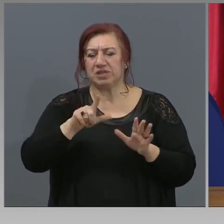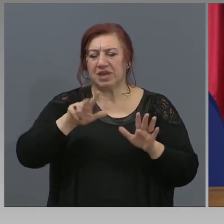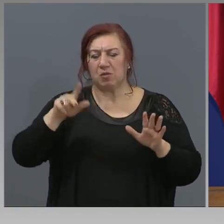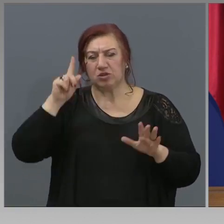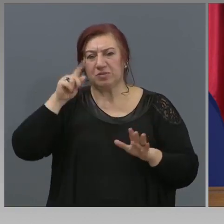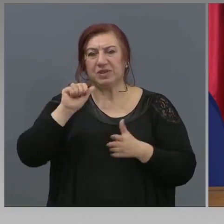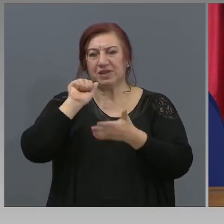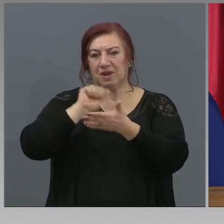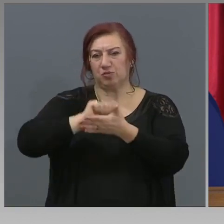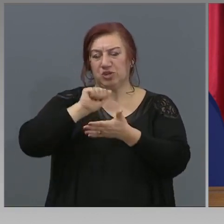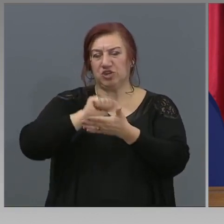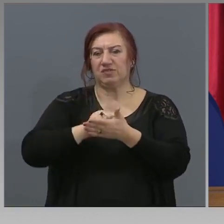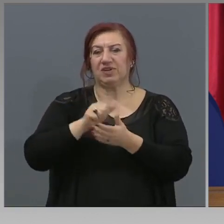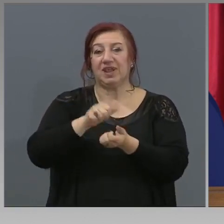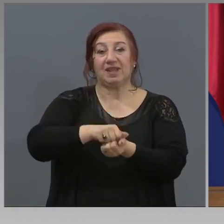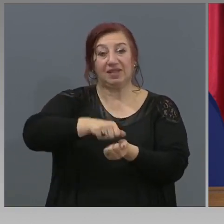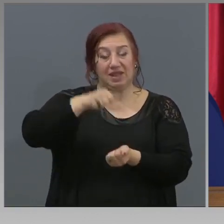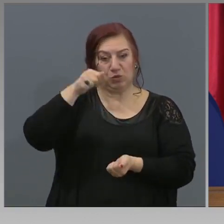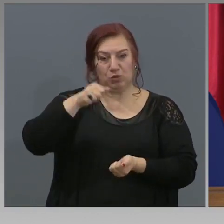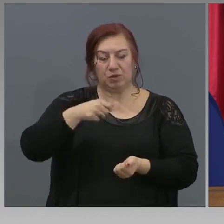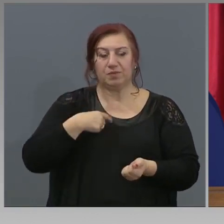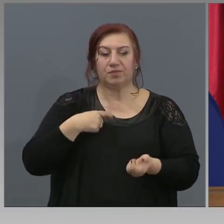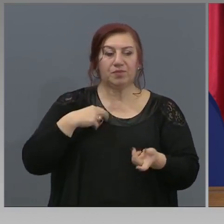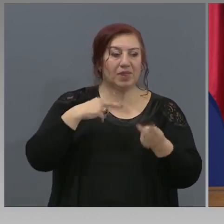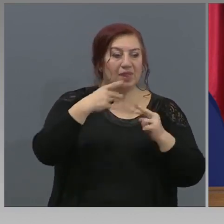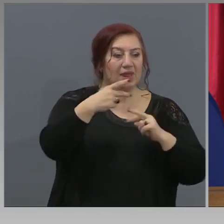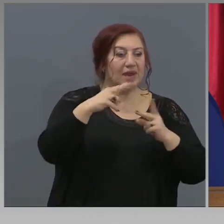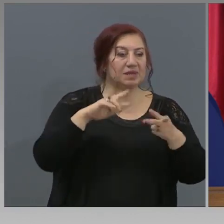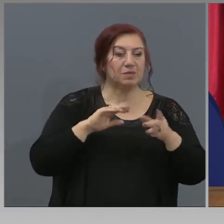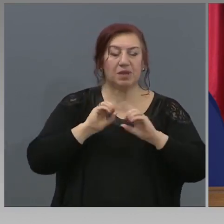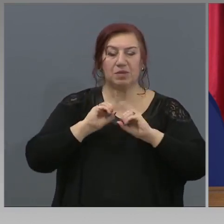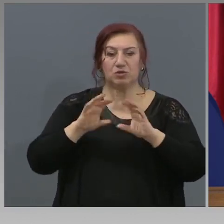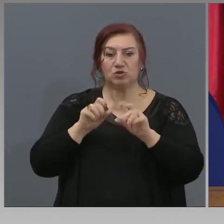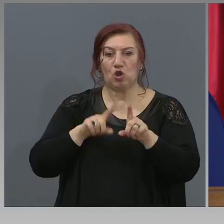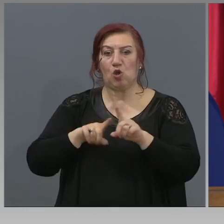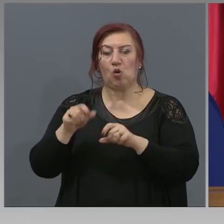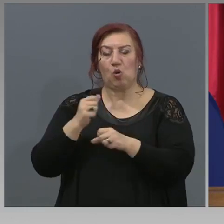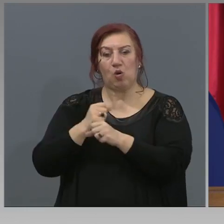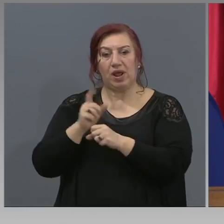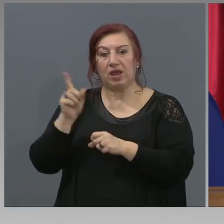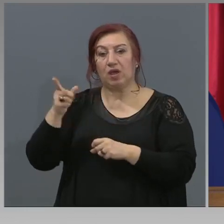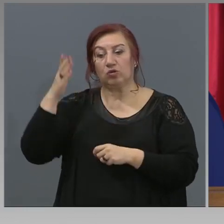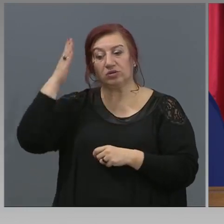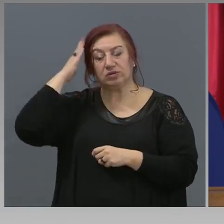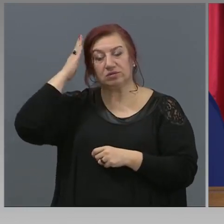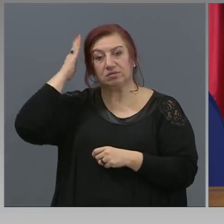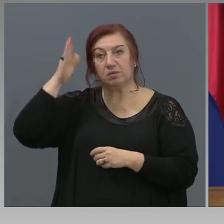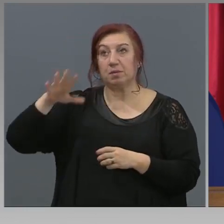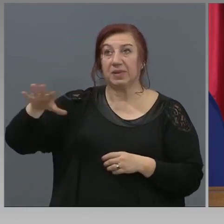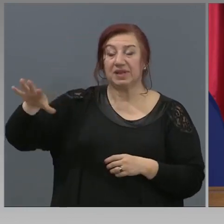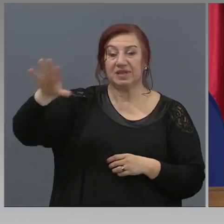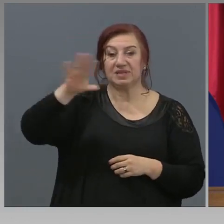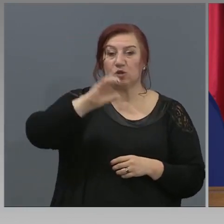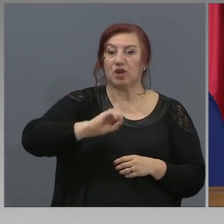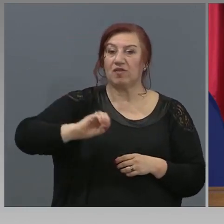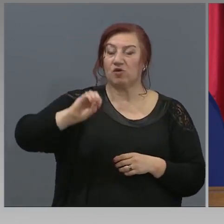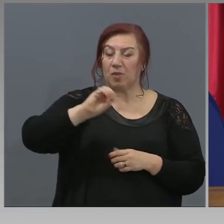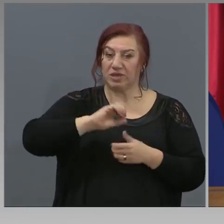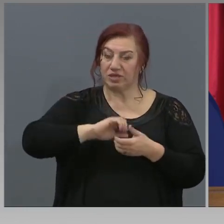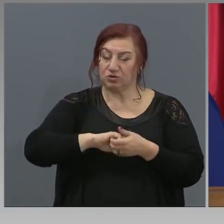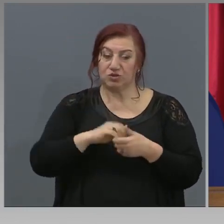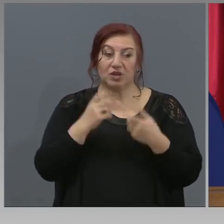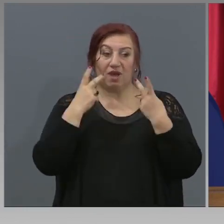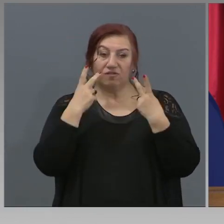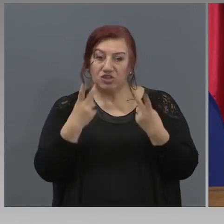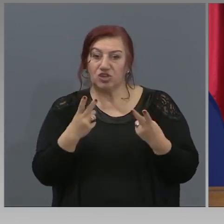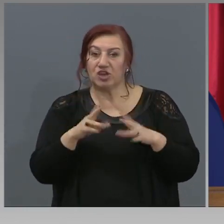Разминими съобщения и провеждами разговори с колегите, министри на странните членки на Европейския СИУС, виждате, че ситуацията